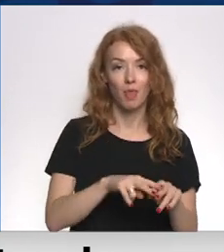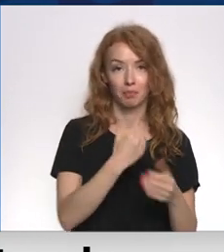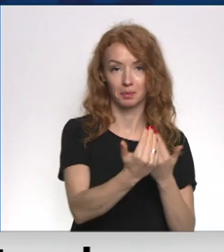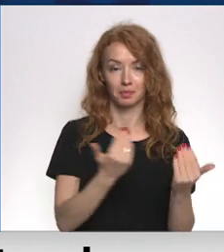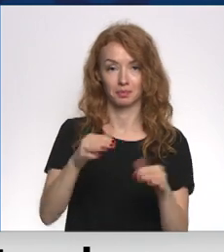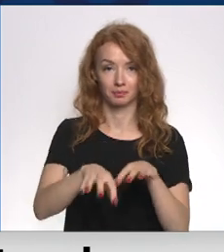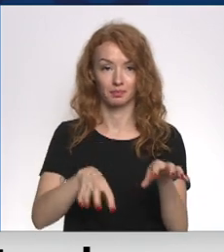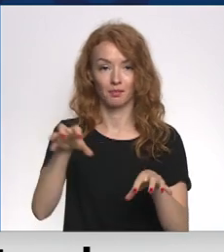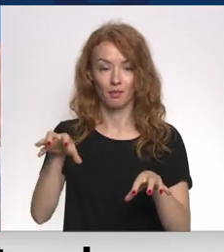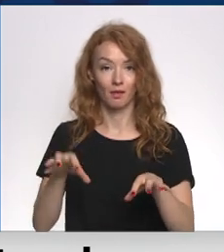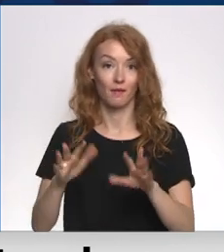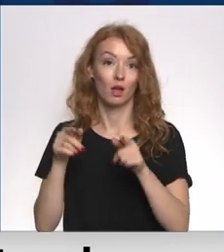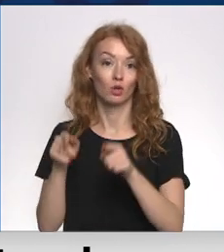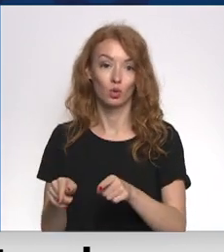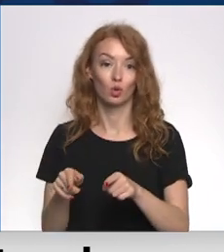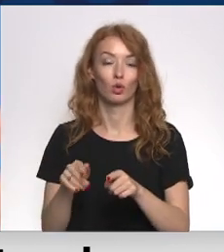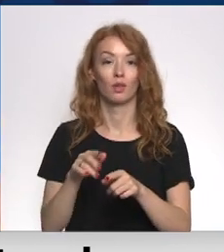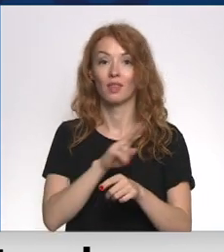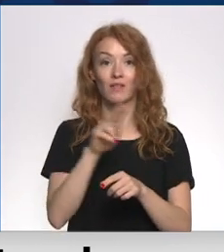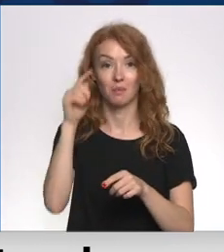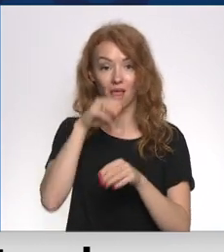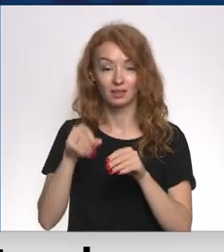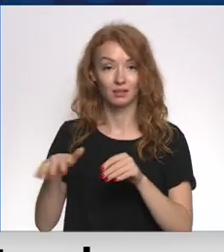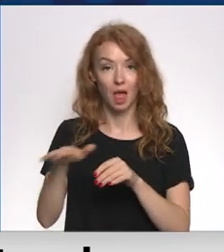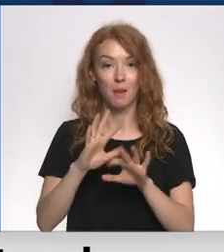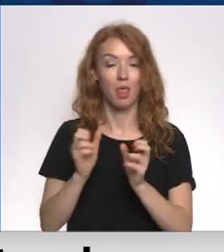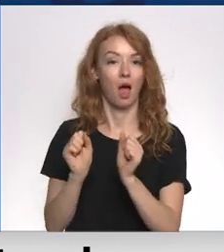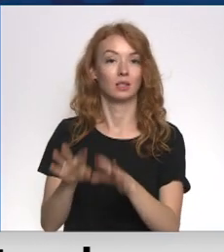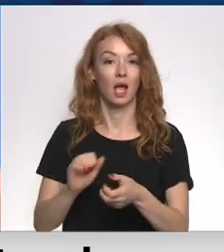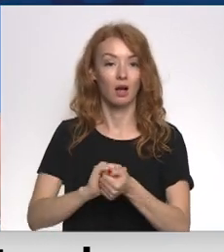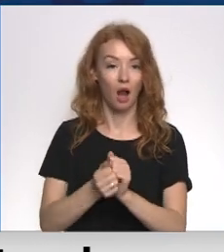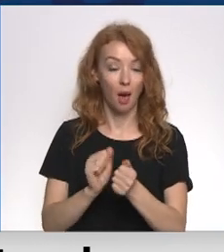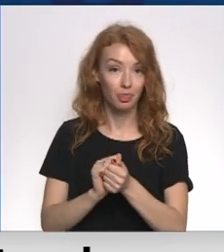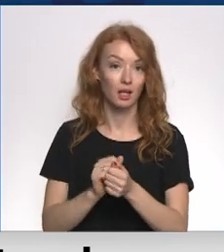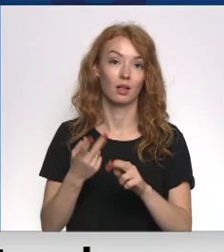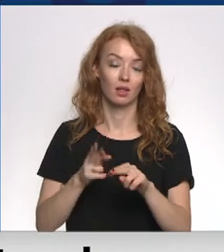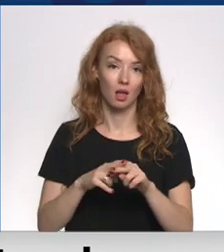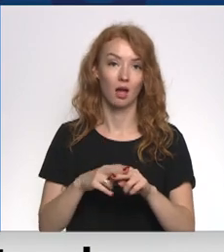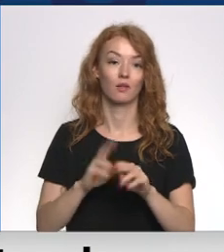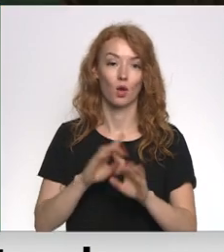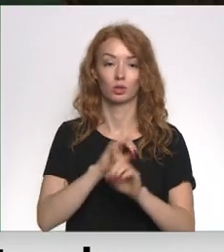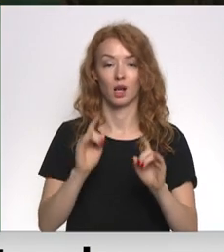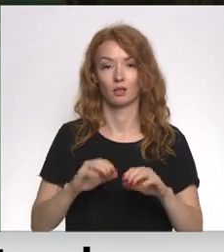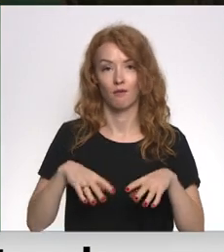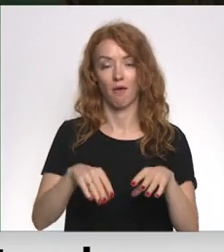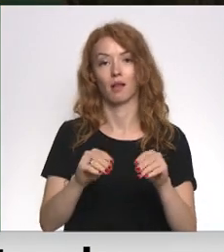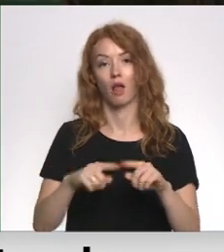Lai piram tajā vietā viņš bēr nevis melnizēm, bet piemēram astāji granti, kur mēs tur ezvaram veikt jau nākamās darbas.